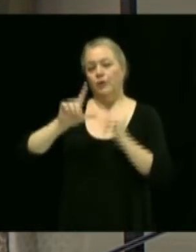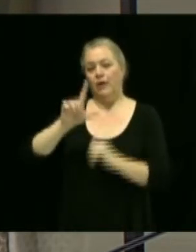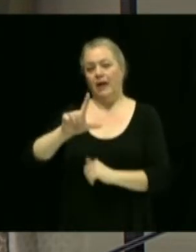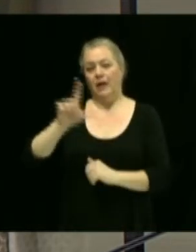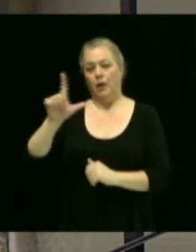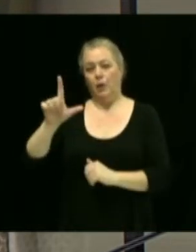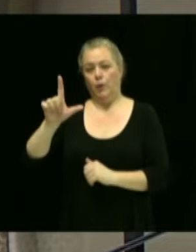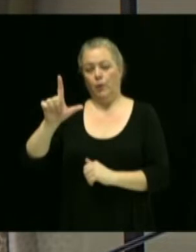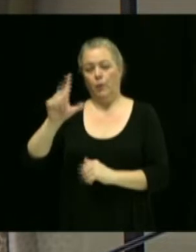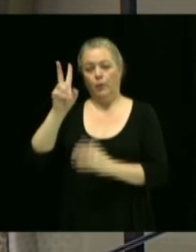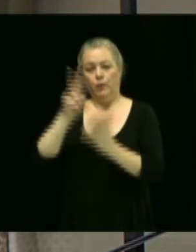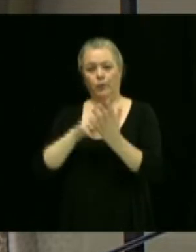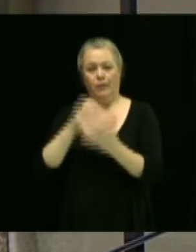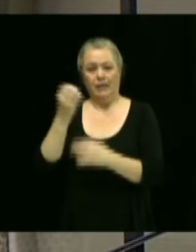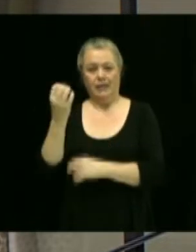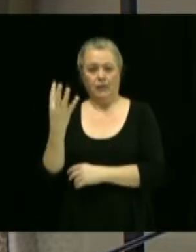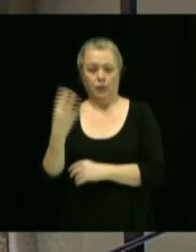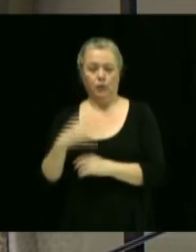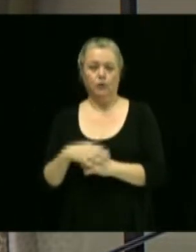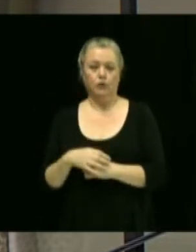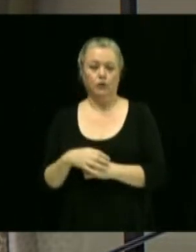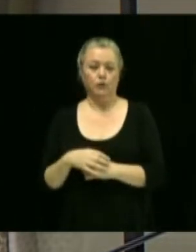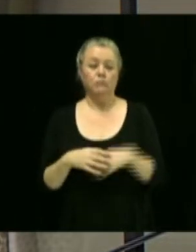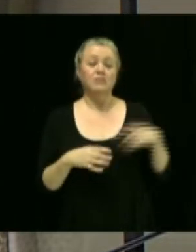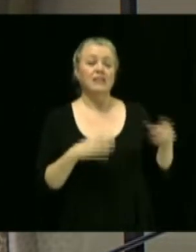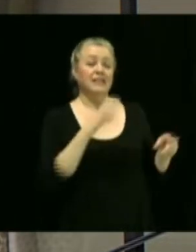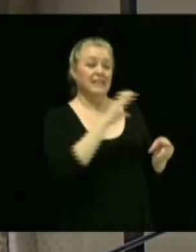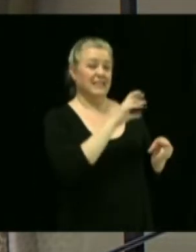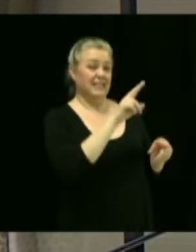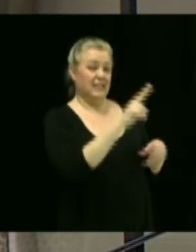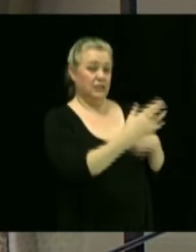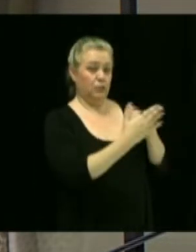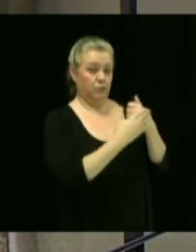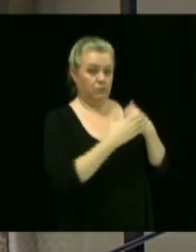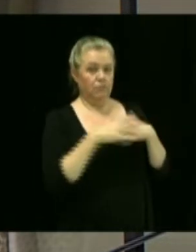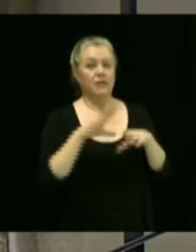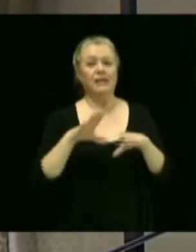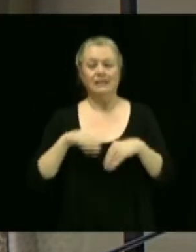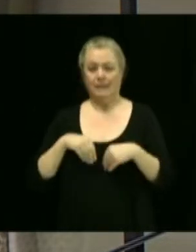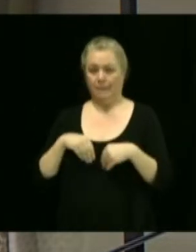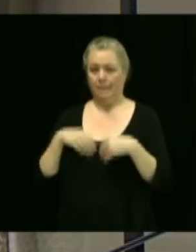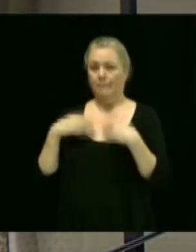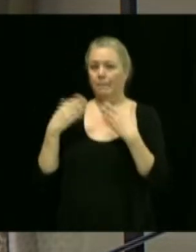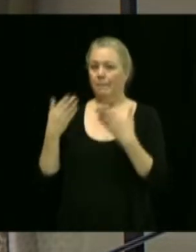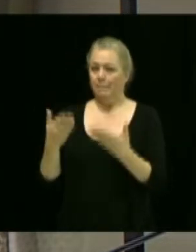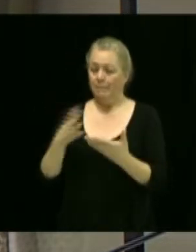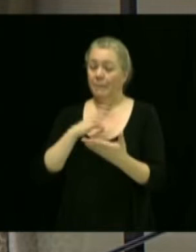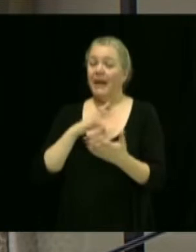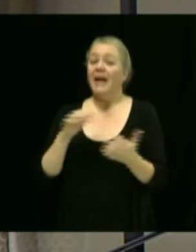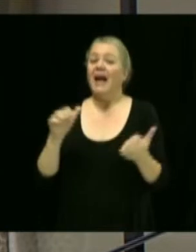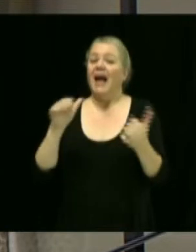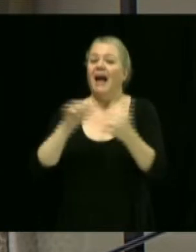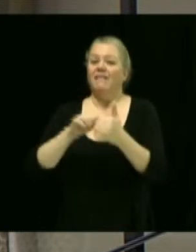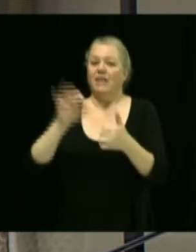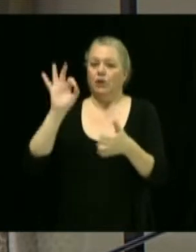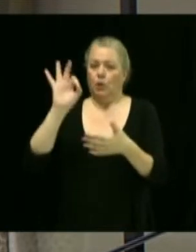2014, où le CCU recommande d'accorder la dérogation mineure à certaines conditions.